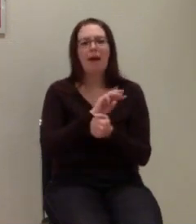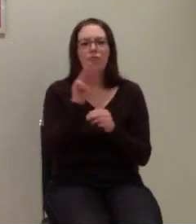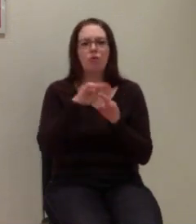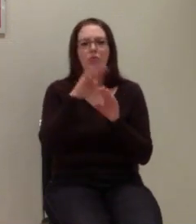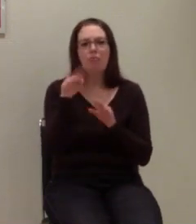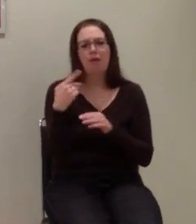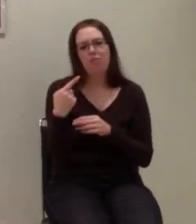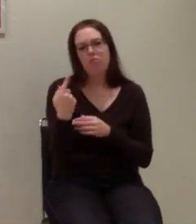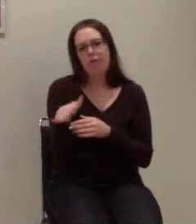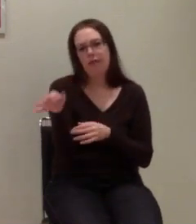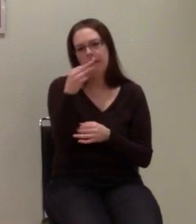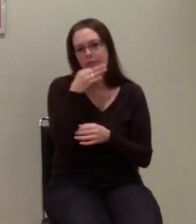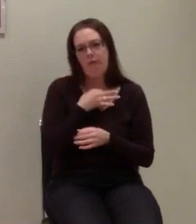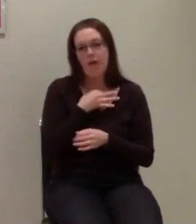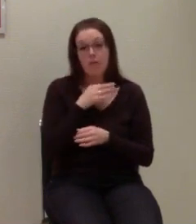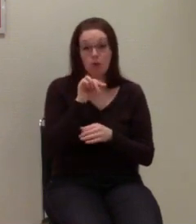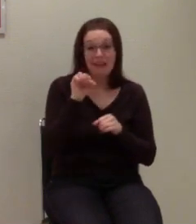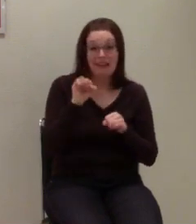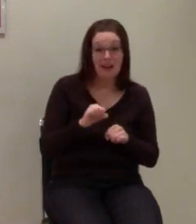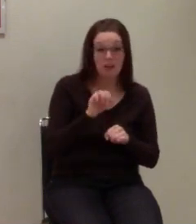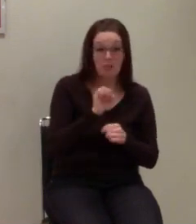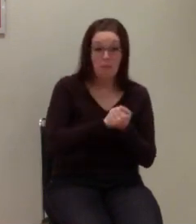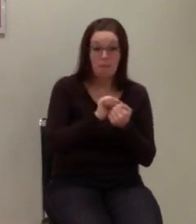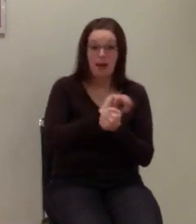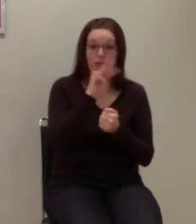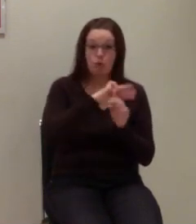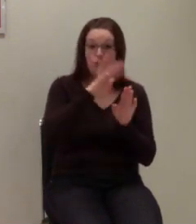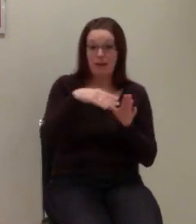Dann können wir vielleicht mit Baden-Württemberg zusammen noch was machen.